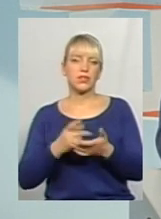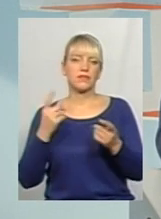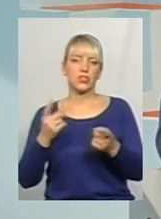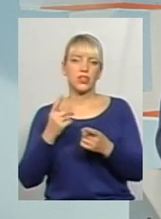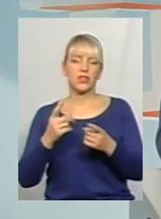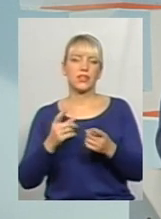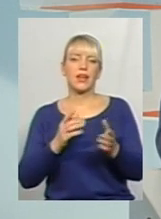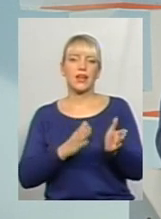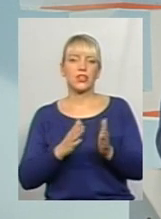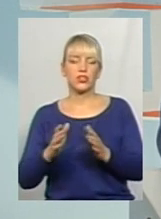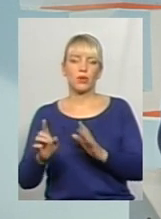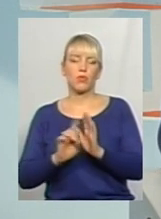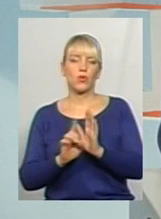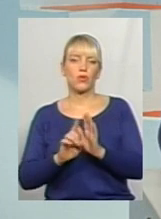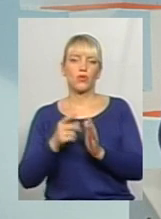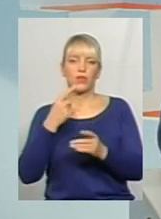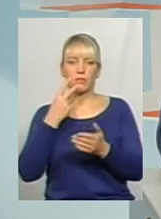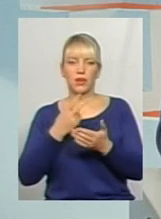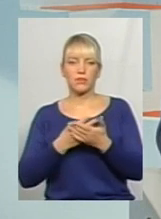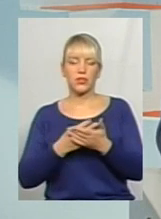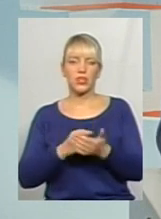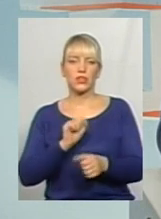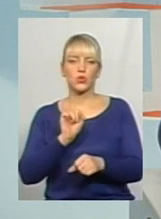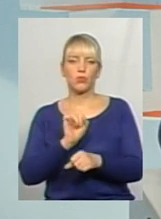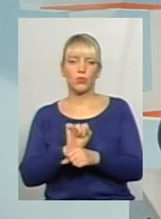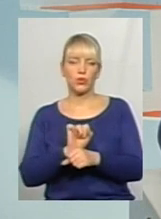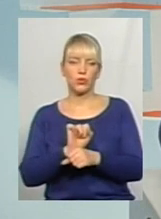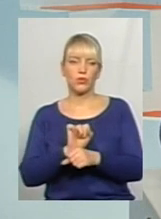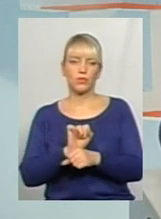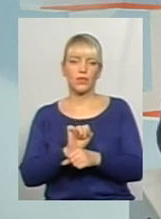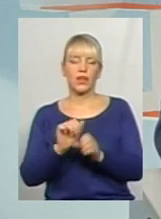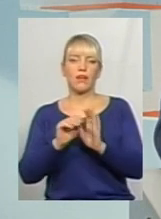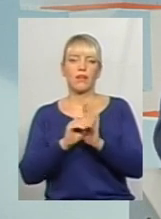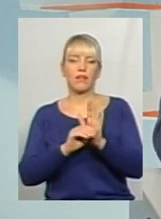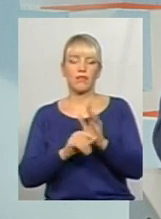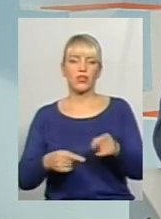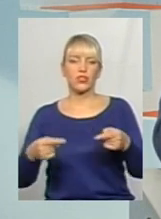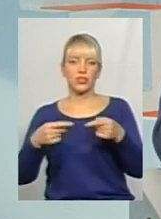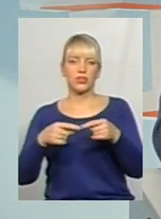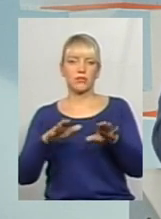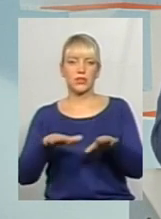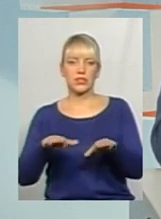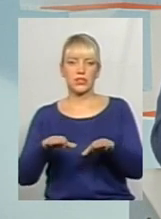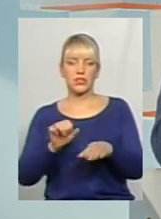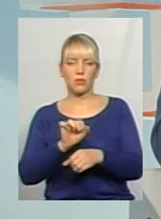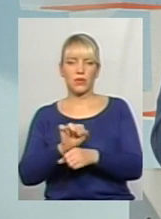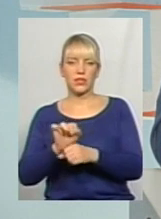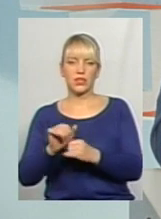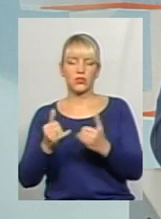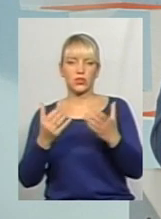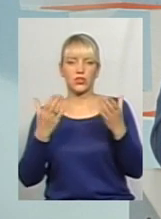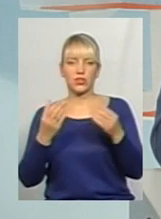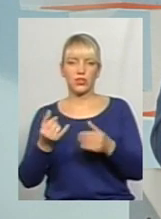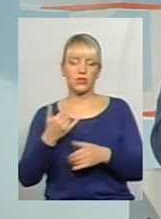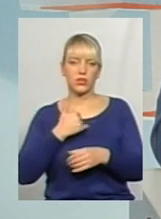режим руху передбачає графік по чітко визначених зупинках. На сьогоднішній день у нас